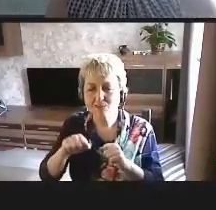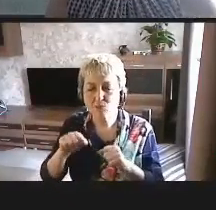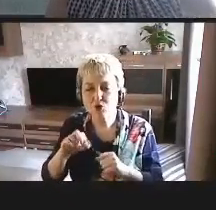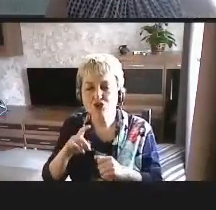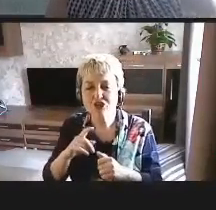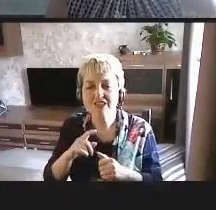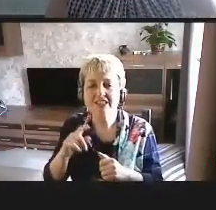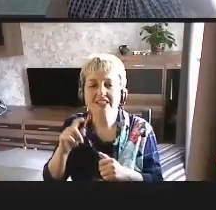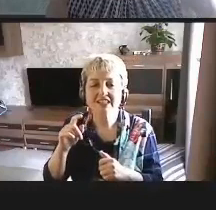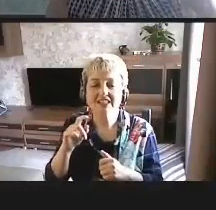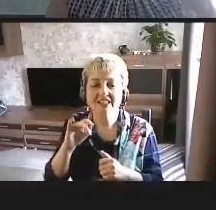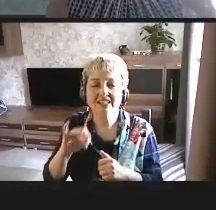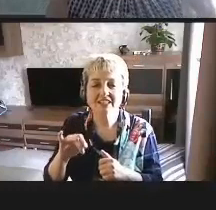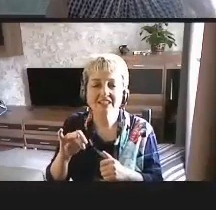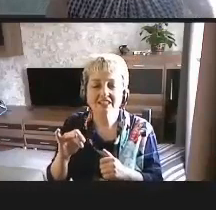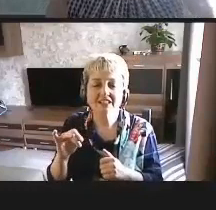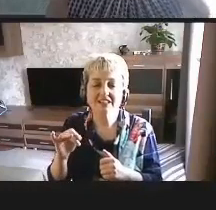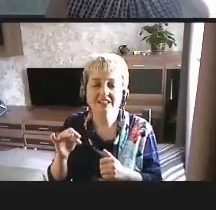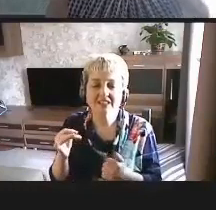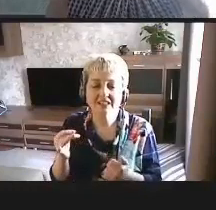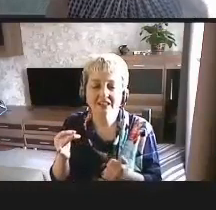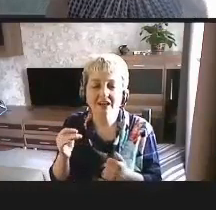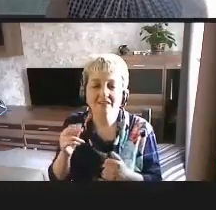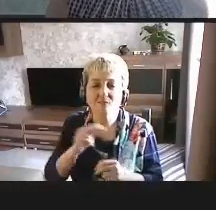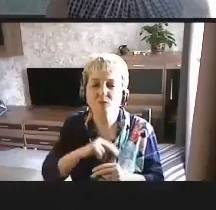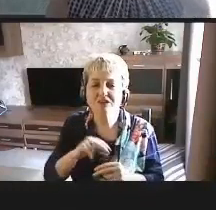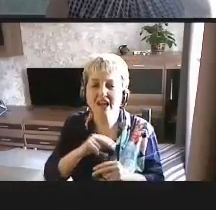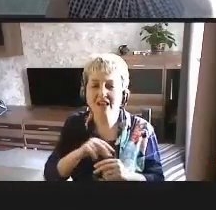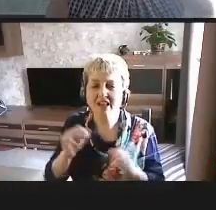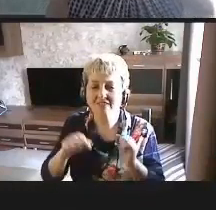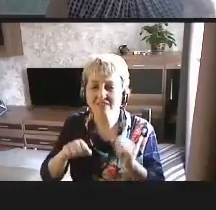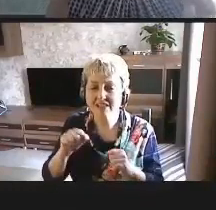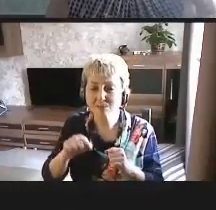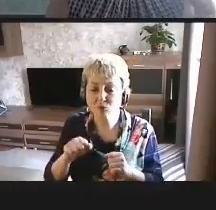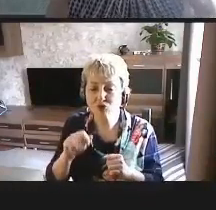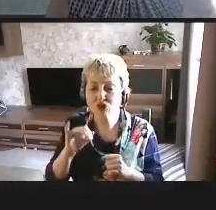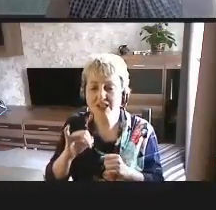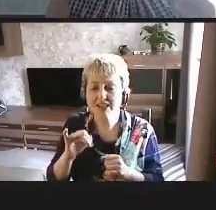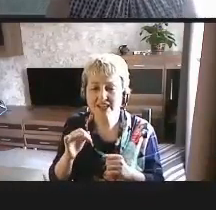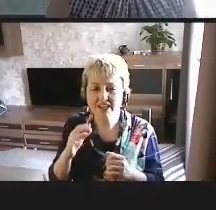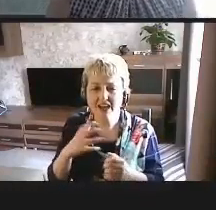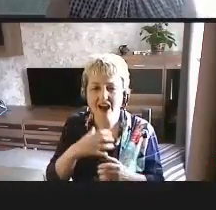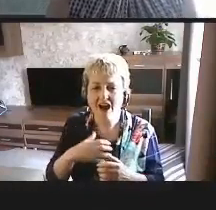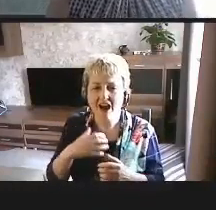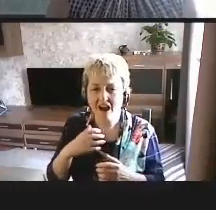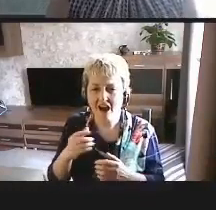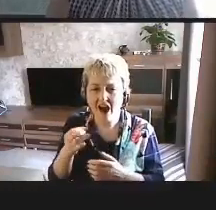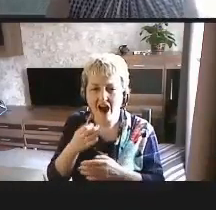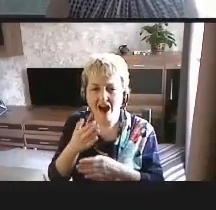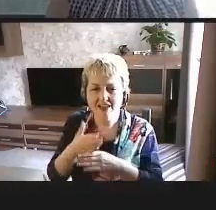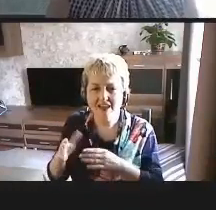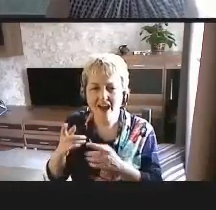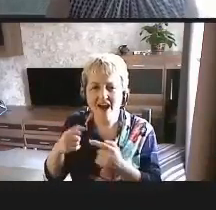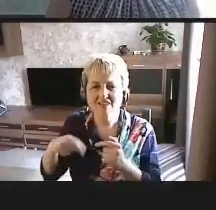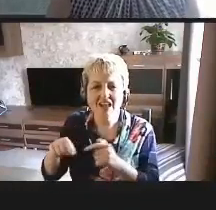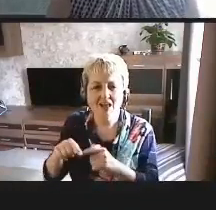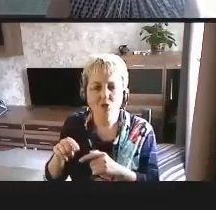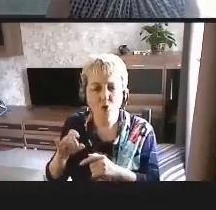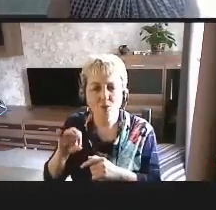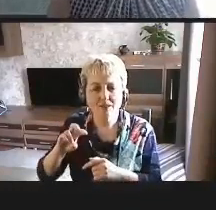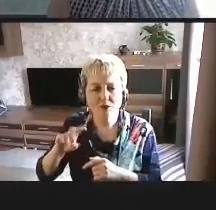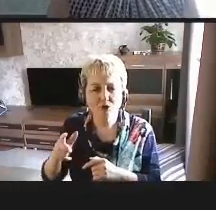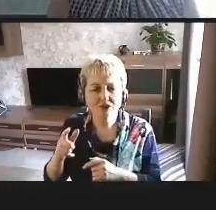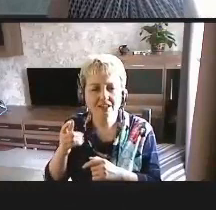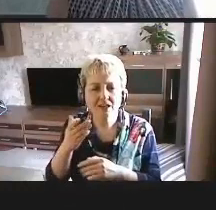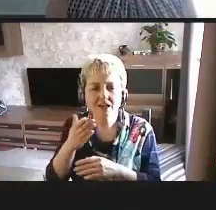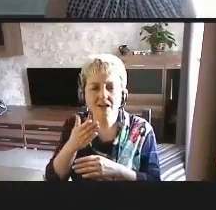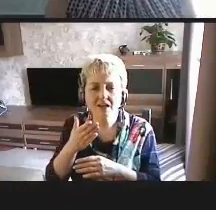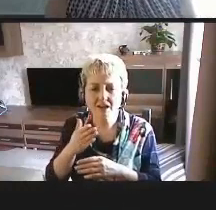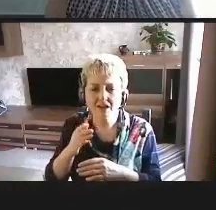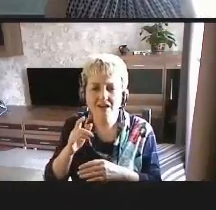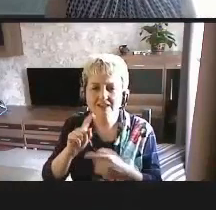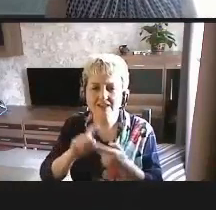и функциональные возможности и автономность, независимость людей.